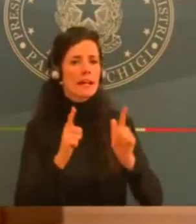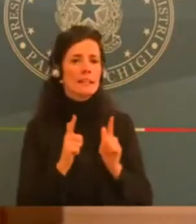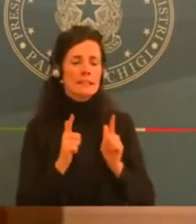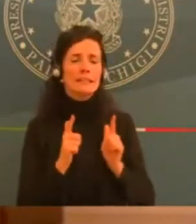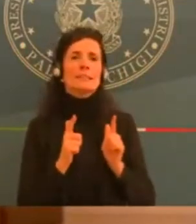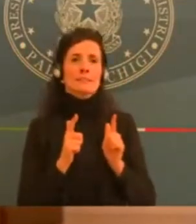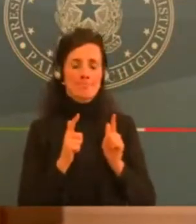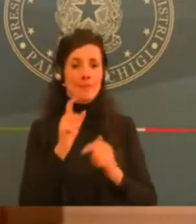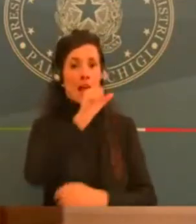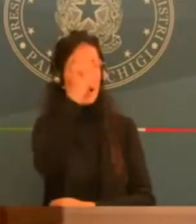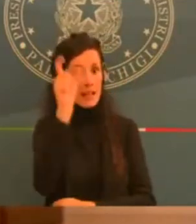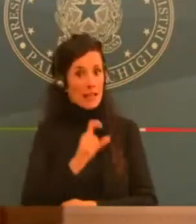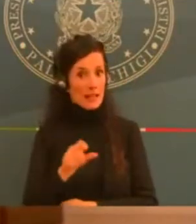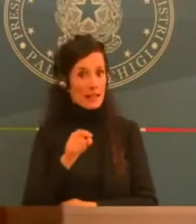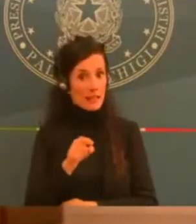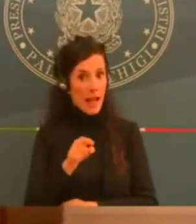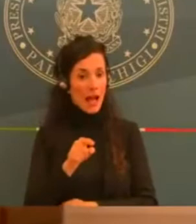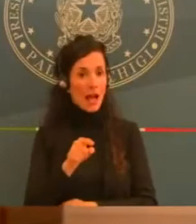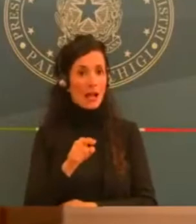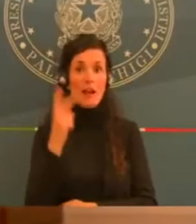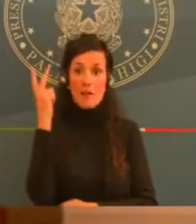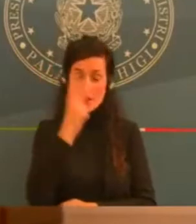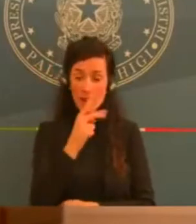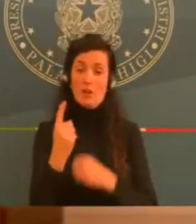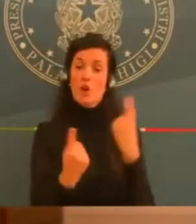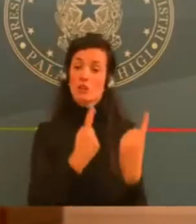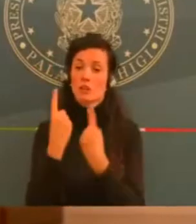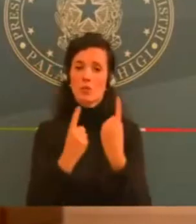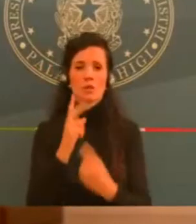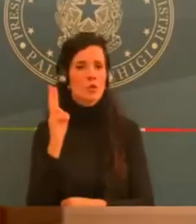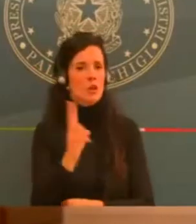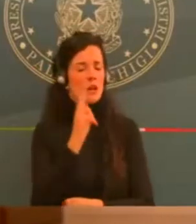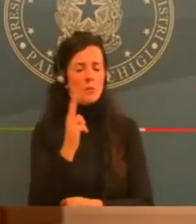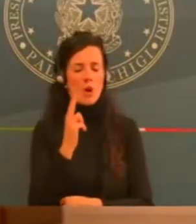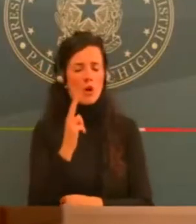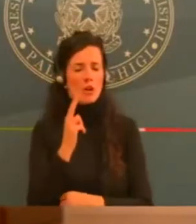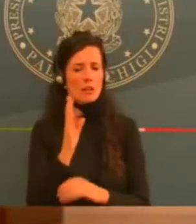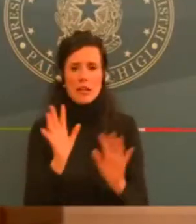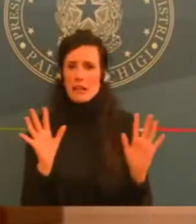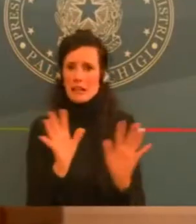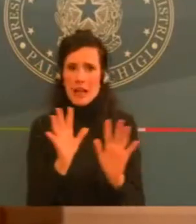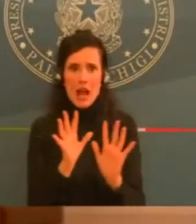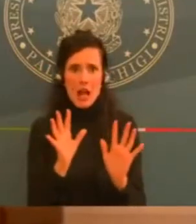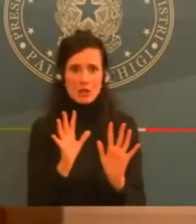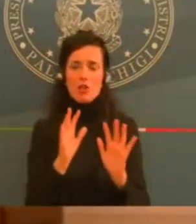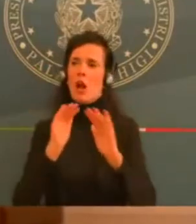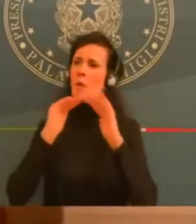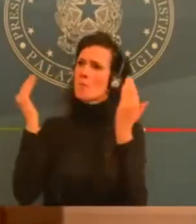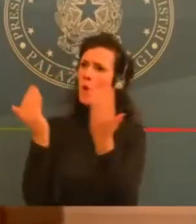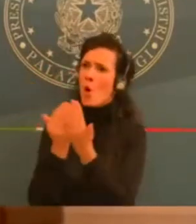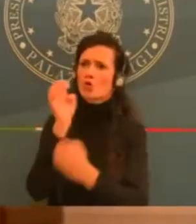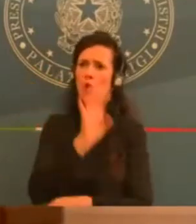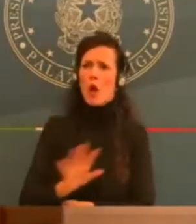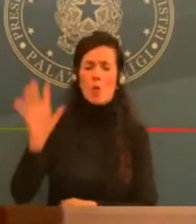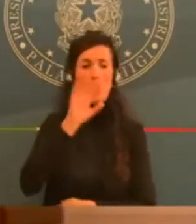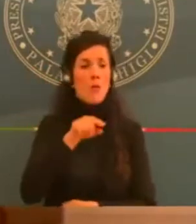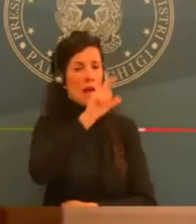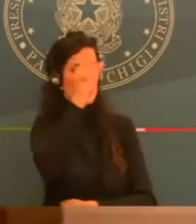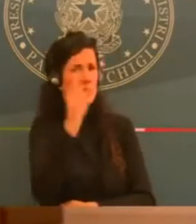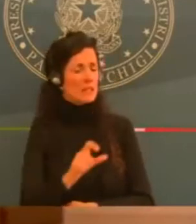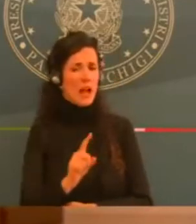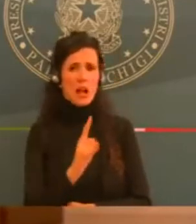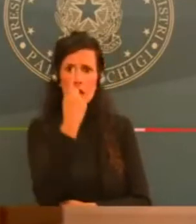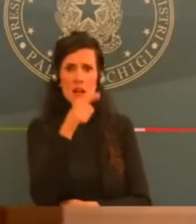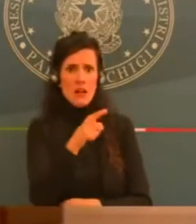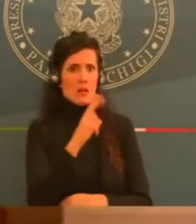e poi le misure così attese che poi sono le stesse che hanno riportato i giornali e che questa sera lei ha elencato. Allora, visto che